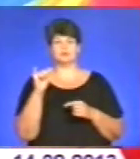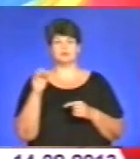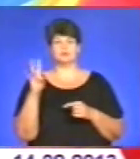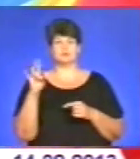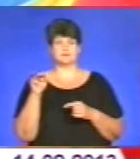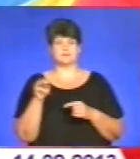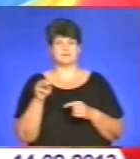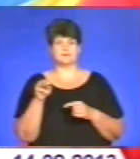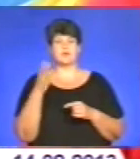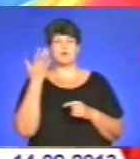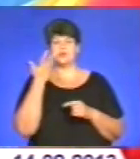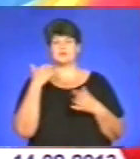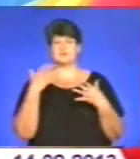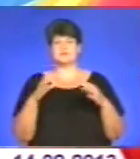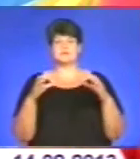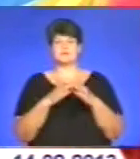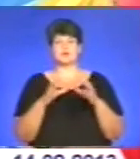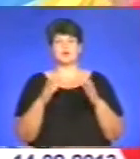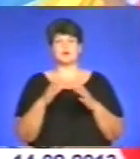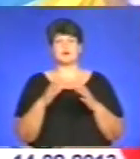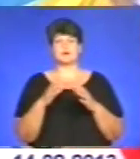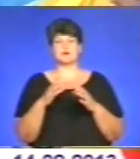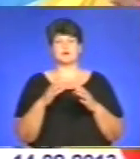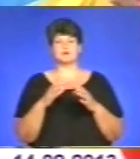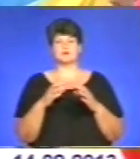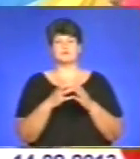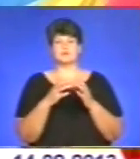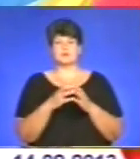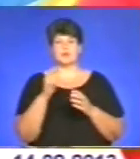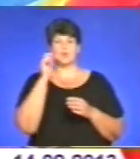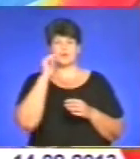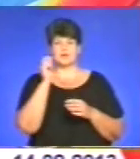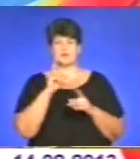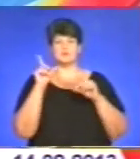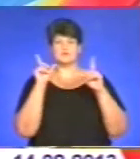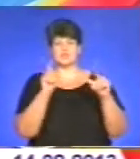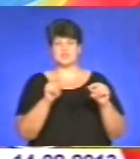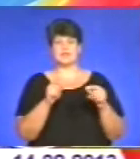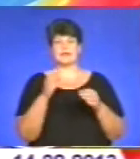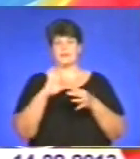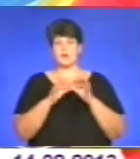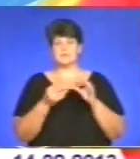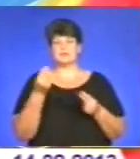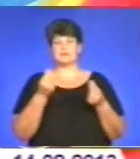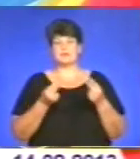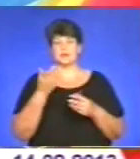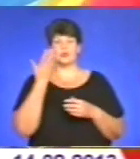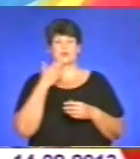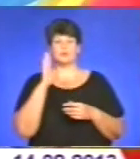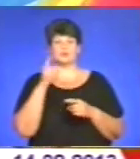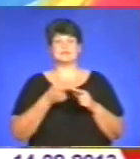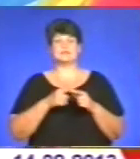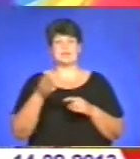Коли вже збірна команда України буде виїжджати на міжнародні змагання, зокрема і на Олімпійські ігри, і коли буде цей